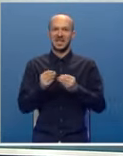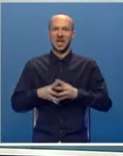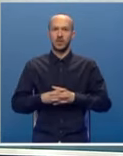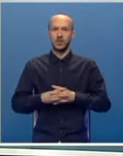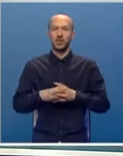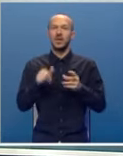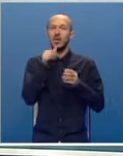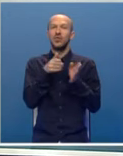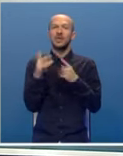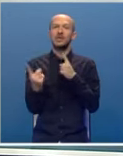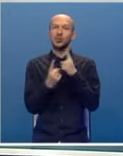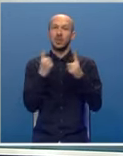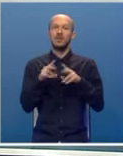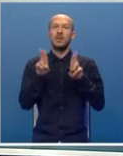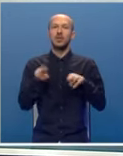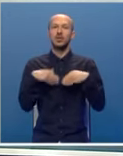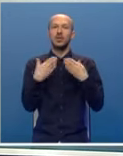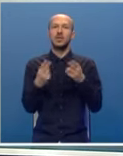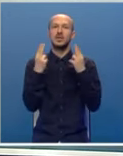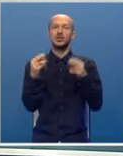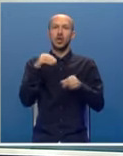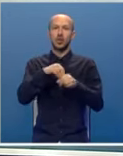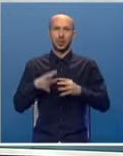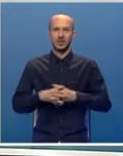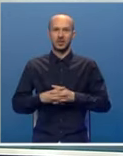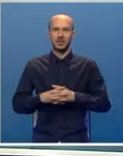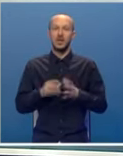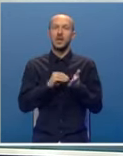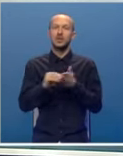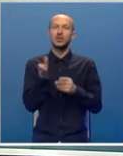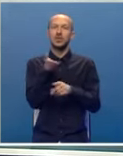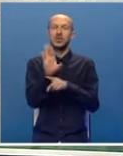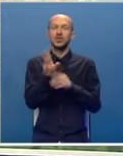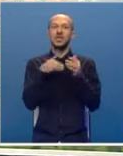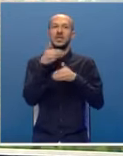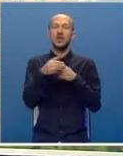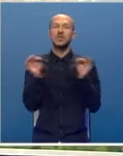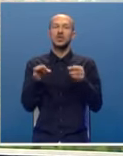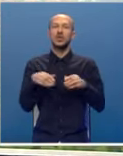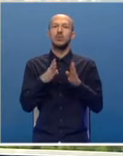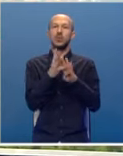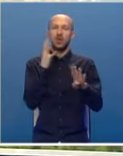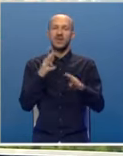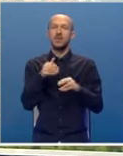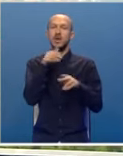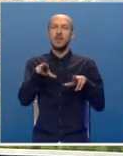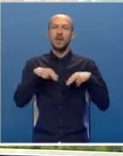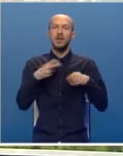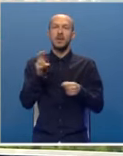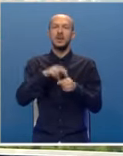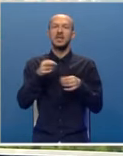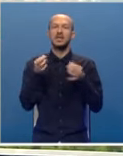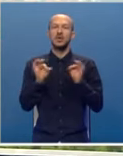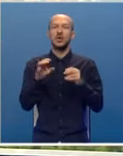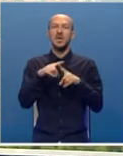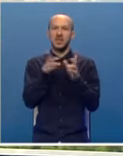i da u vanrednim situacijama može da da značajan doprinos. Istakli su zvaničnici nakon nasvečanog postrojavanja i prijema pripadnika